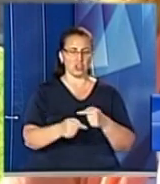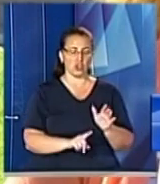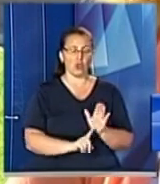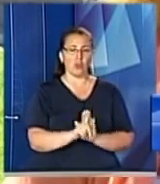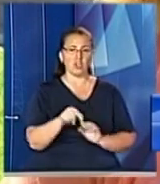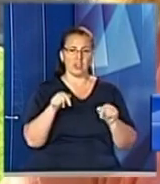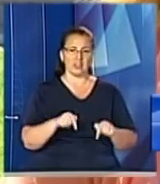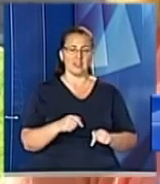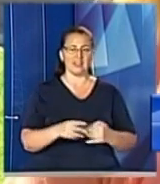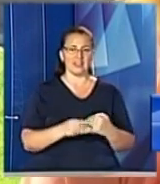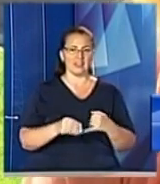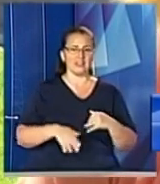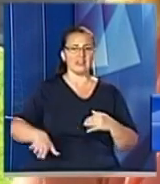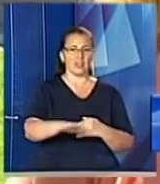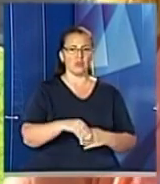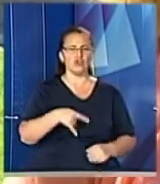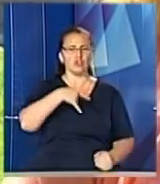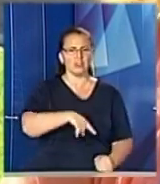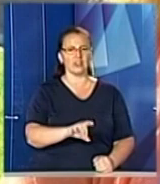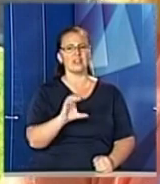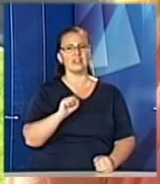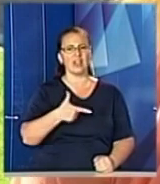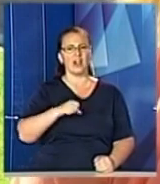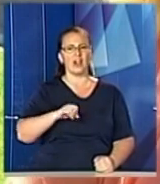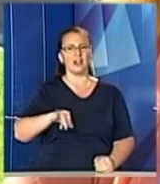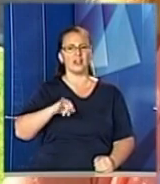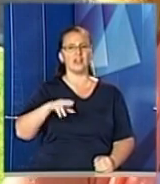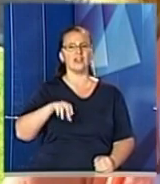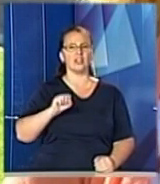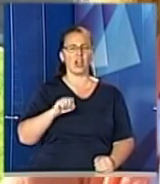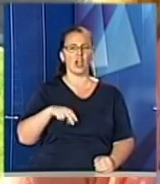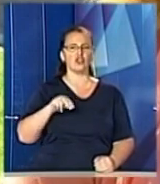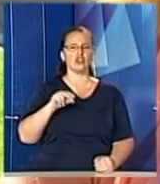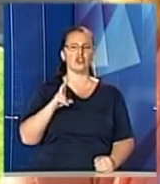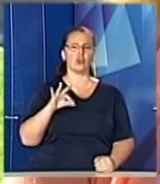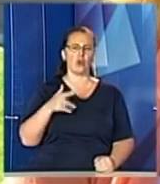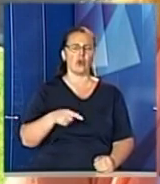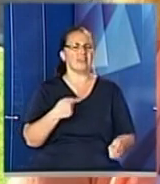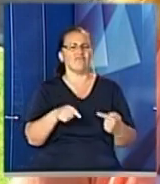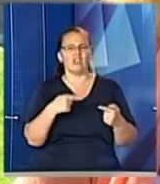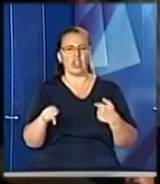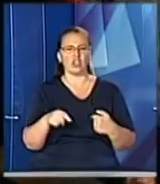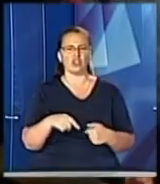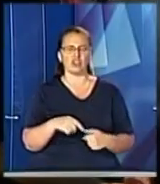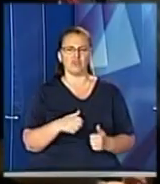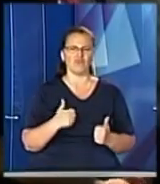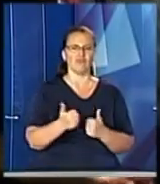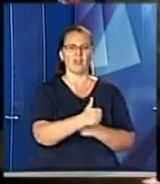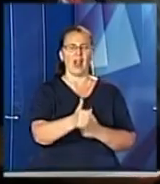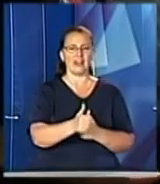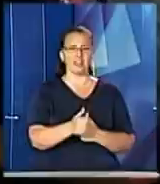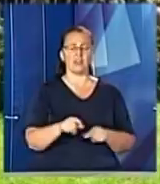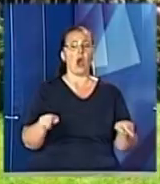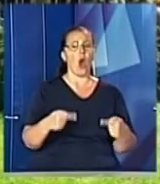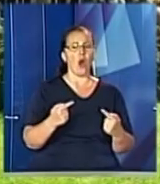яка народила Сагайдачного, народила Кульчицького, яка народила інших славних ваташків. Організатори та